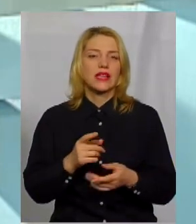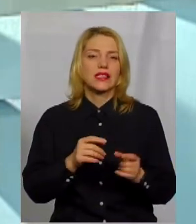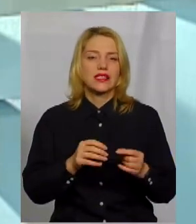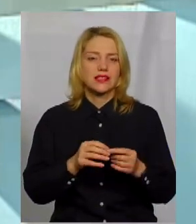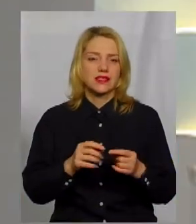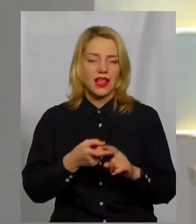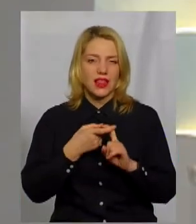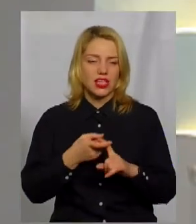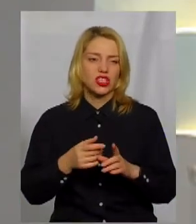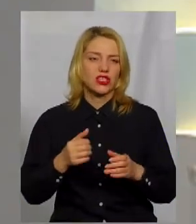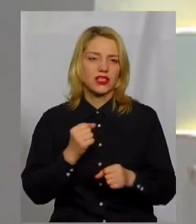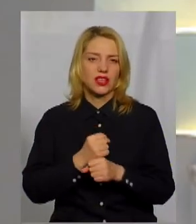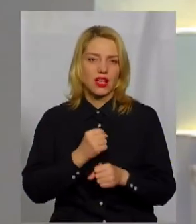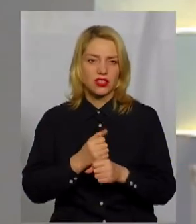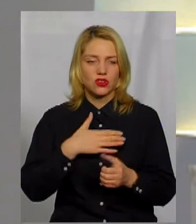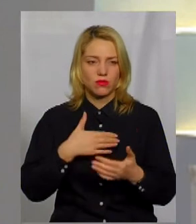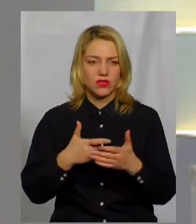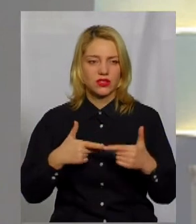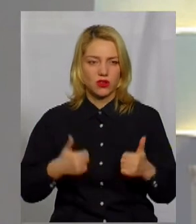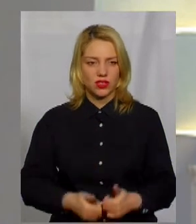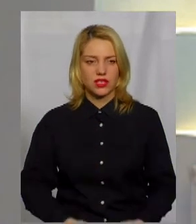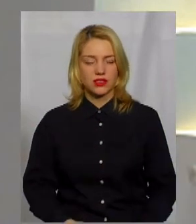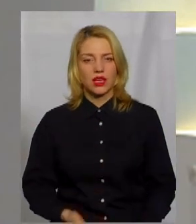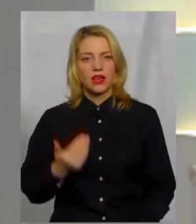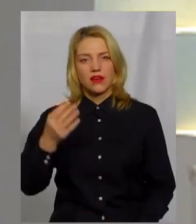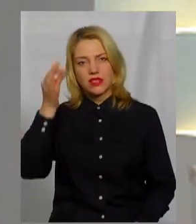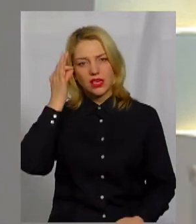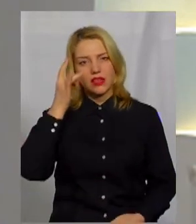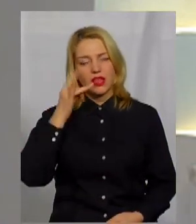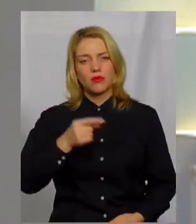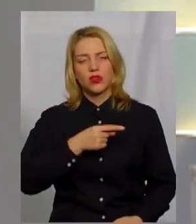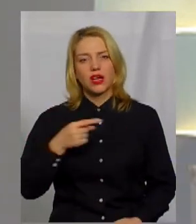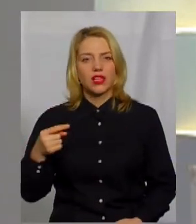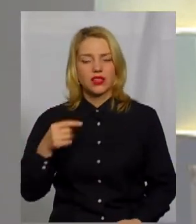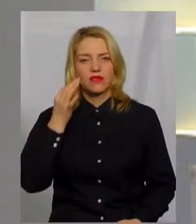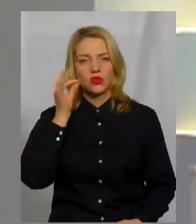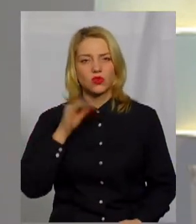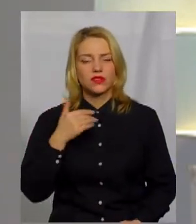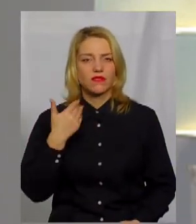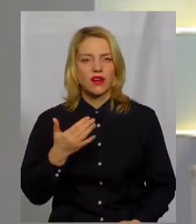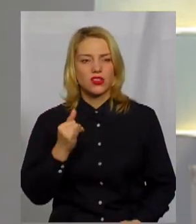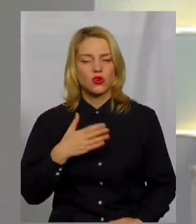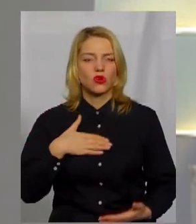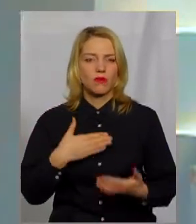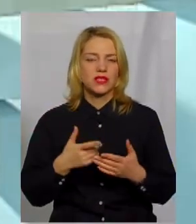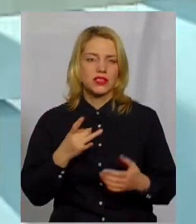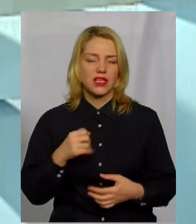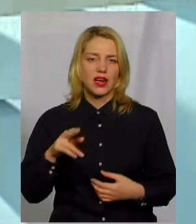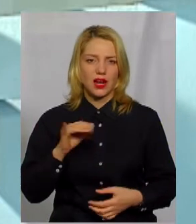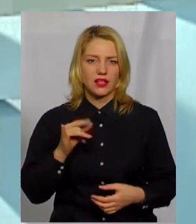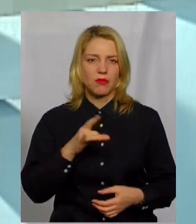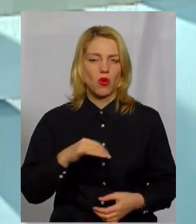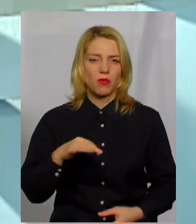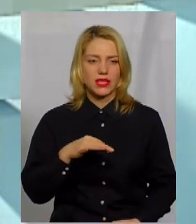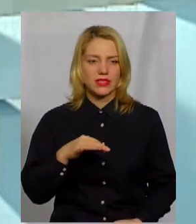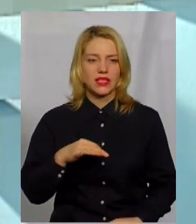тобто твоєї громадської організації. Але ж ви згадали про негативний досвід ваш у громадській раді при обласній адміністрації. Так, в